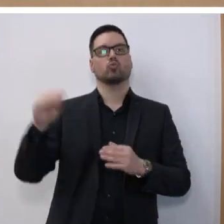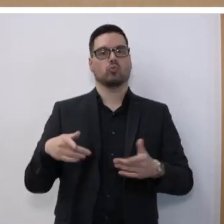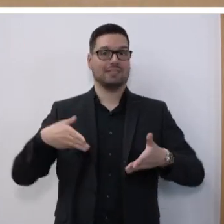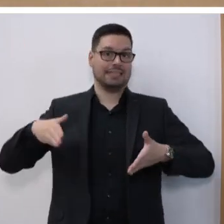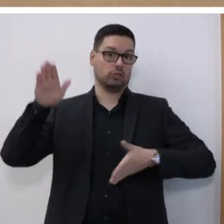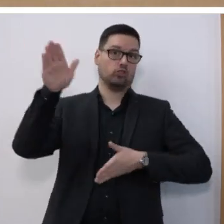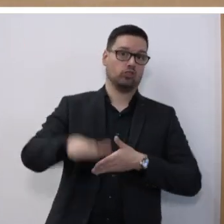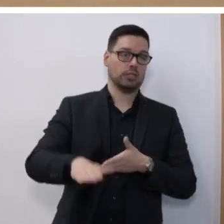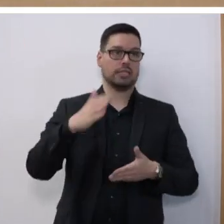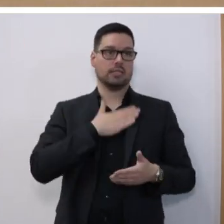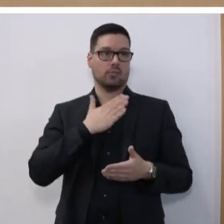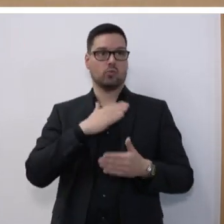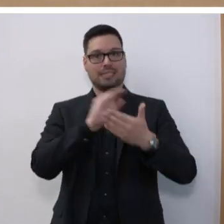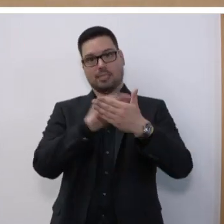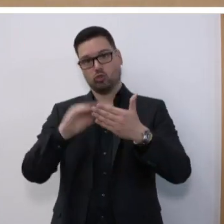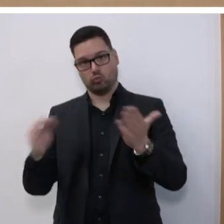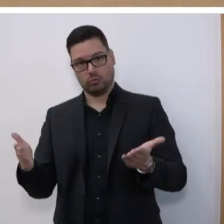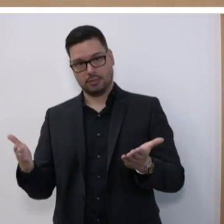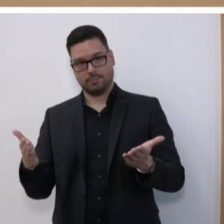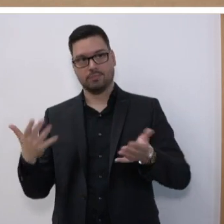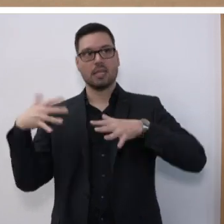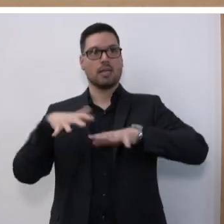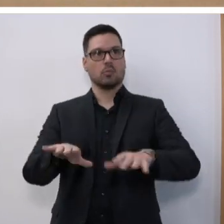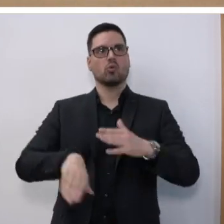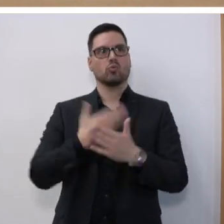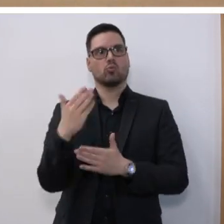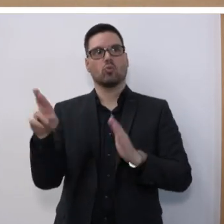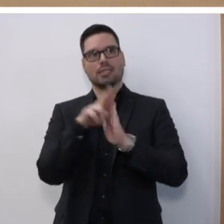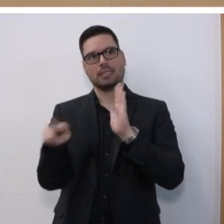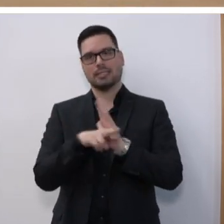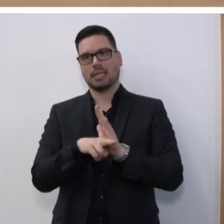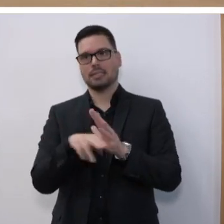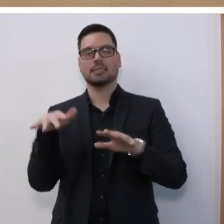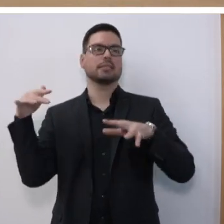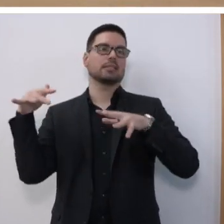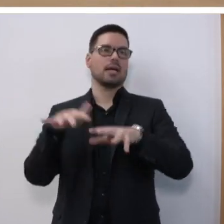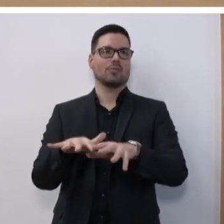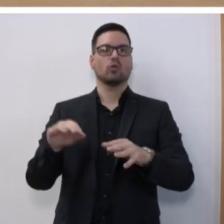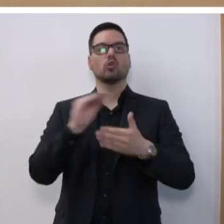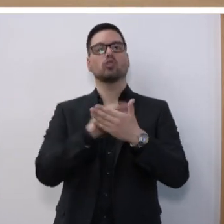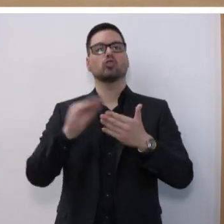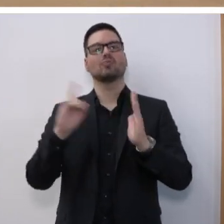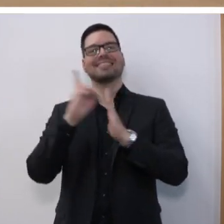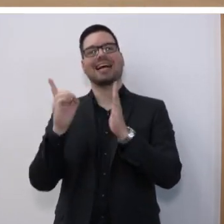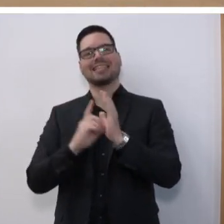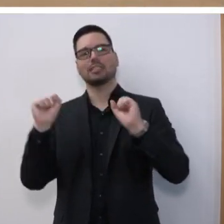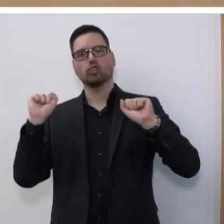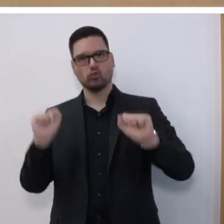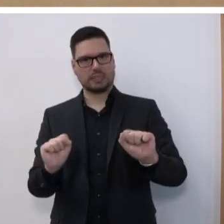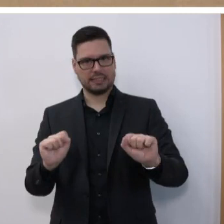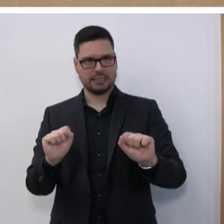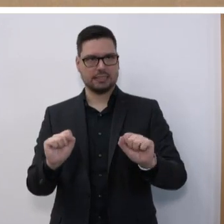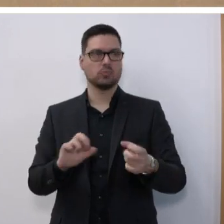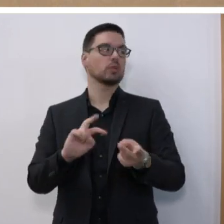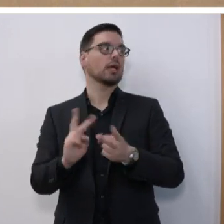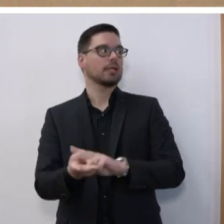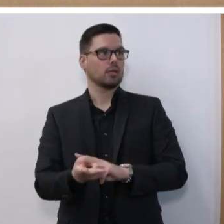Schulen auf der Tagesordnung. Mit der Einbringung des neuen Gesetzes zur Einführung eines Schulwesendatenschutzes und zur